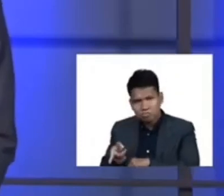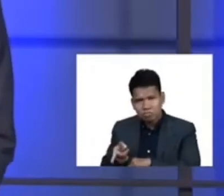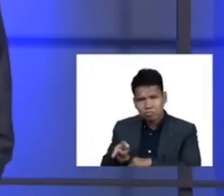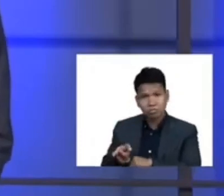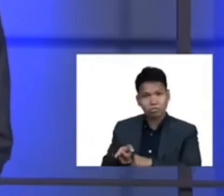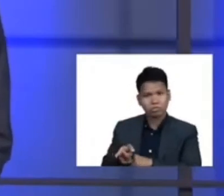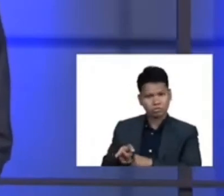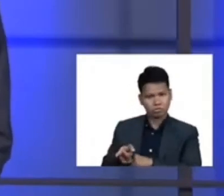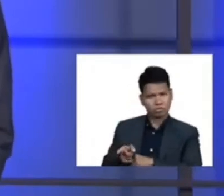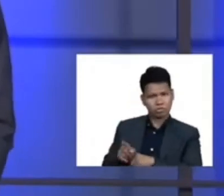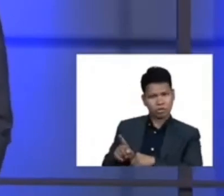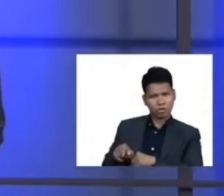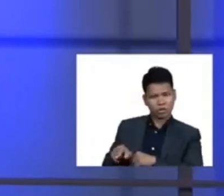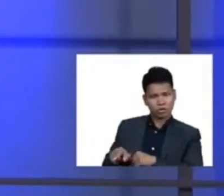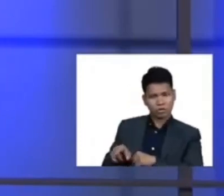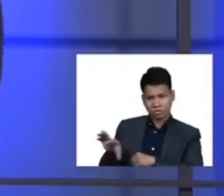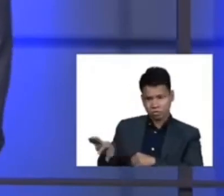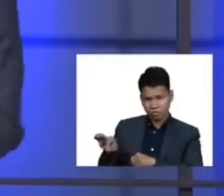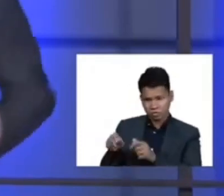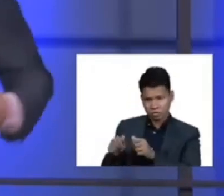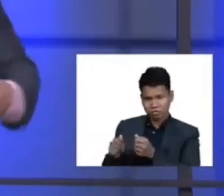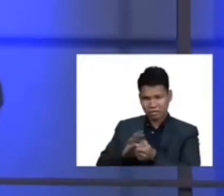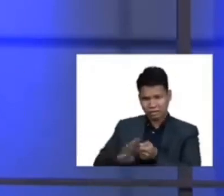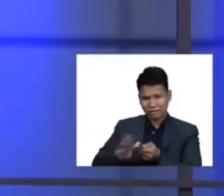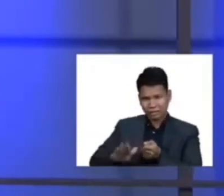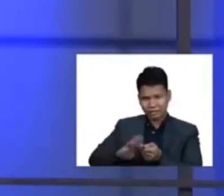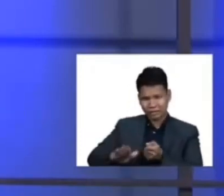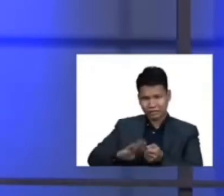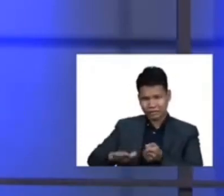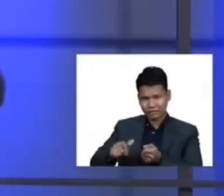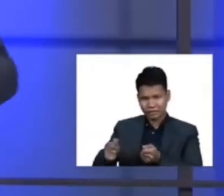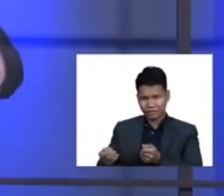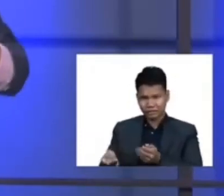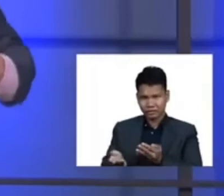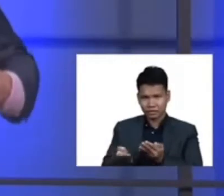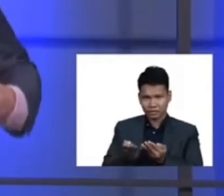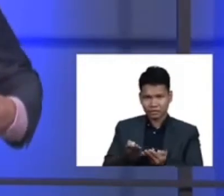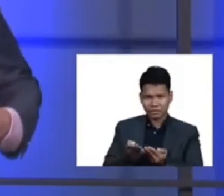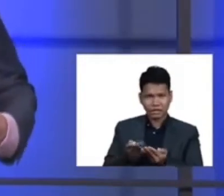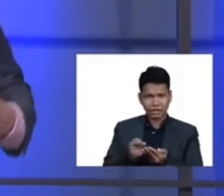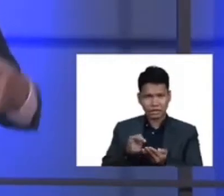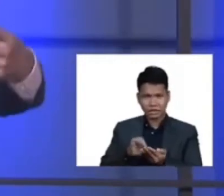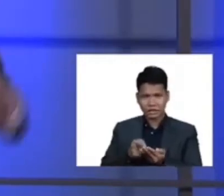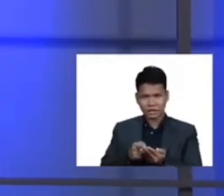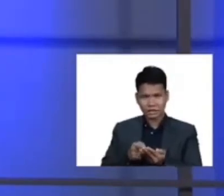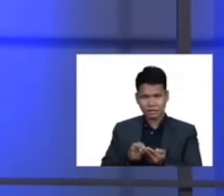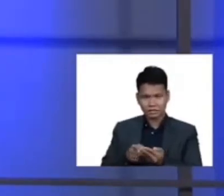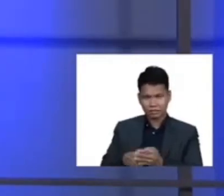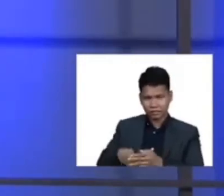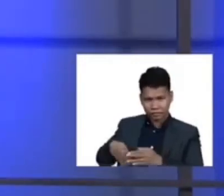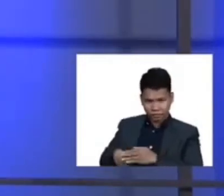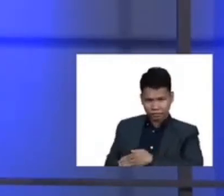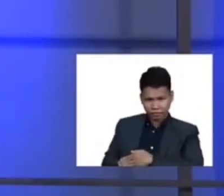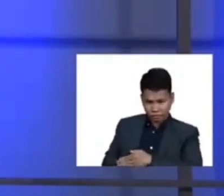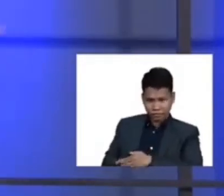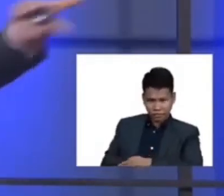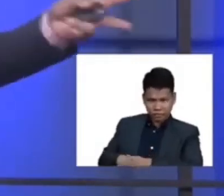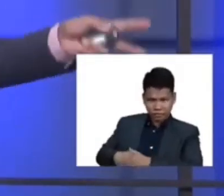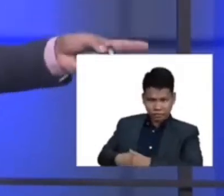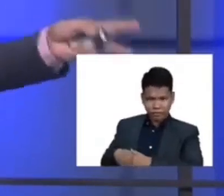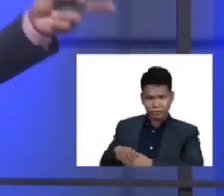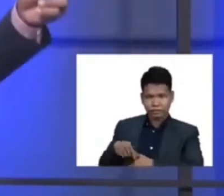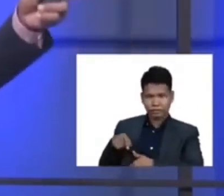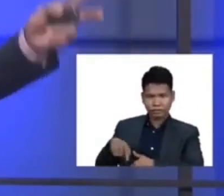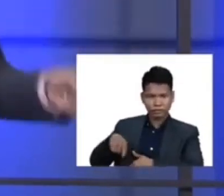sabi niya ano yun kinuha niya at hinugasan inilagay doon sa kanyang bulsa at nung